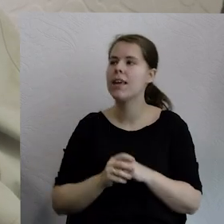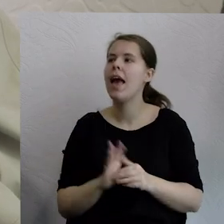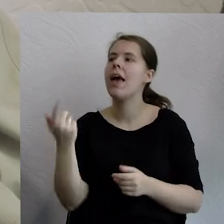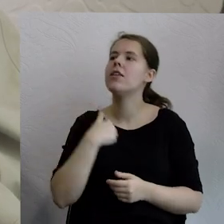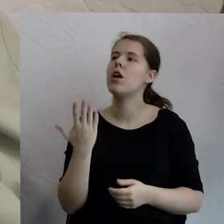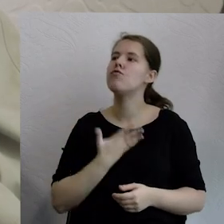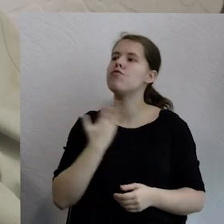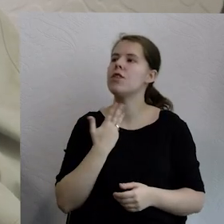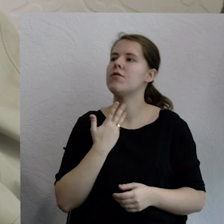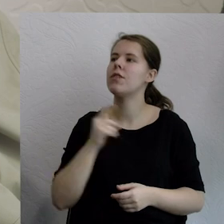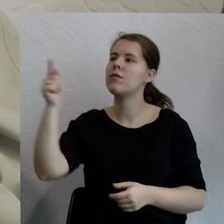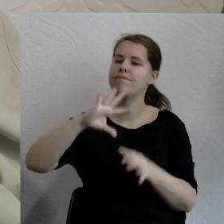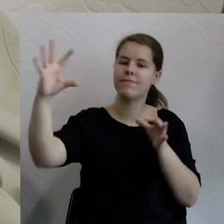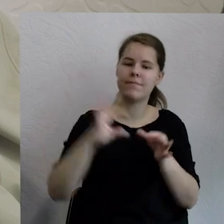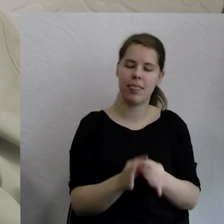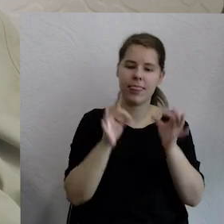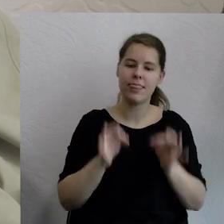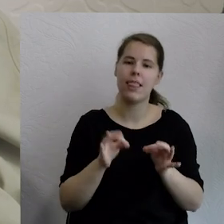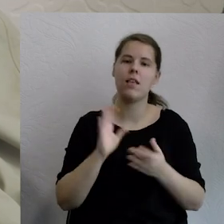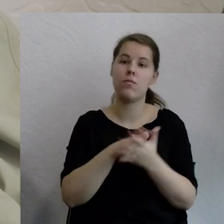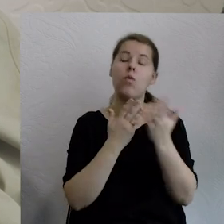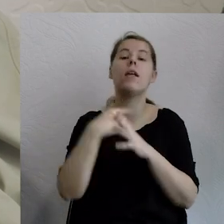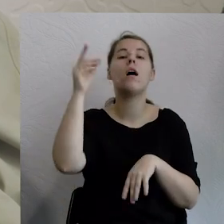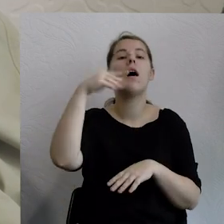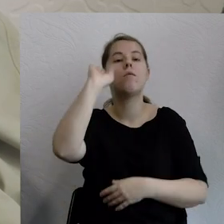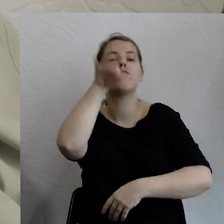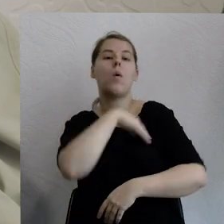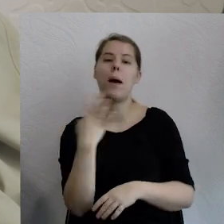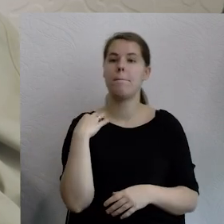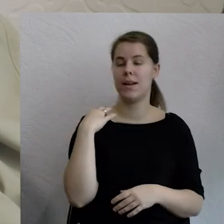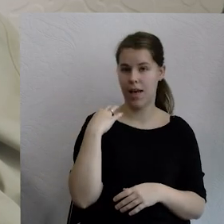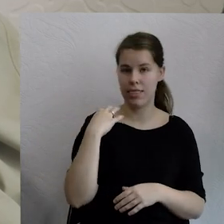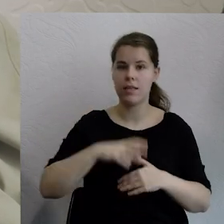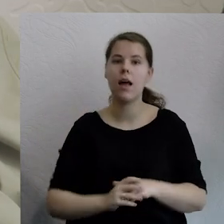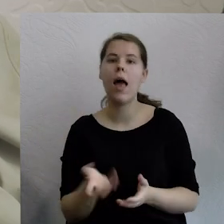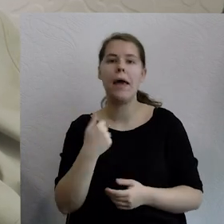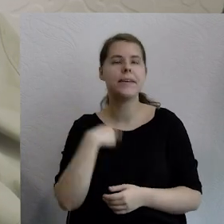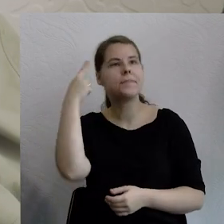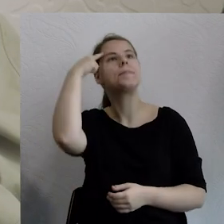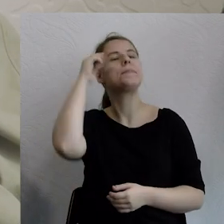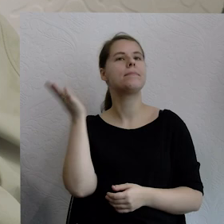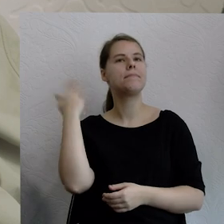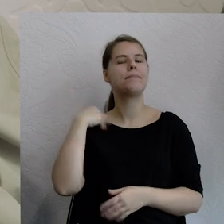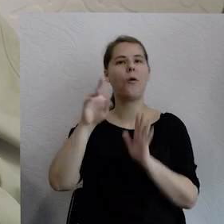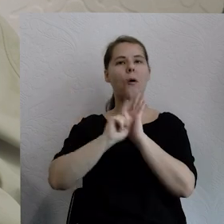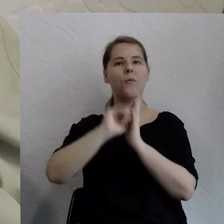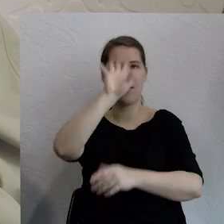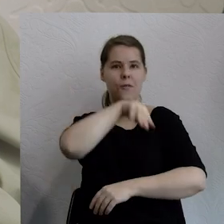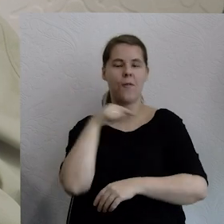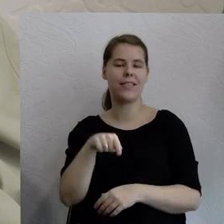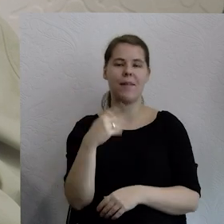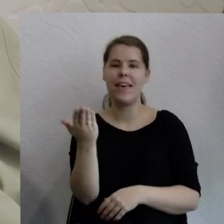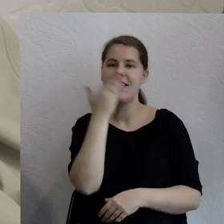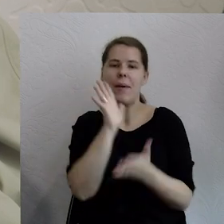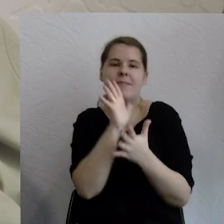tylko że w szkołach społecznych, prywatnych i pamiętam, że wchodziłam do takiej szkoły, w której właśnie pachniało tostami i to było